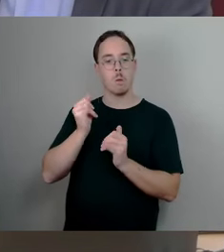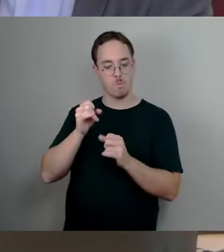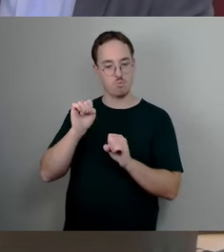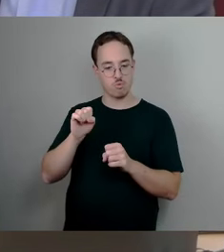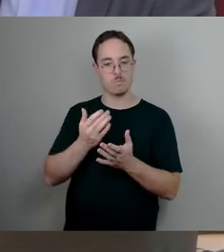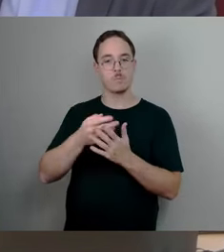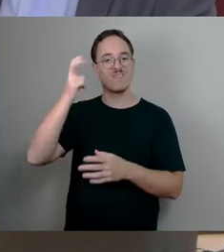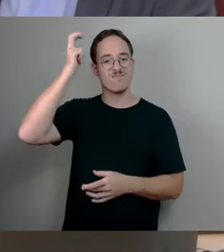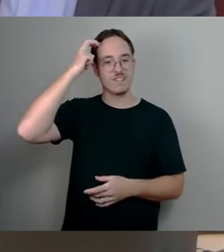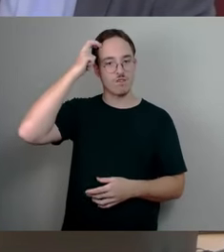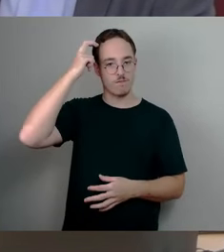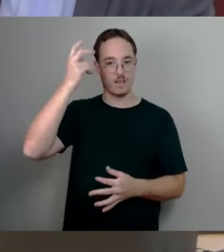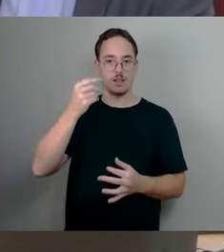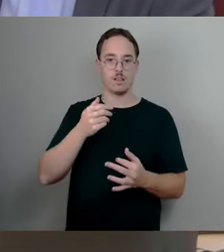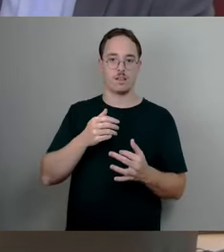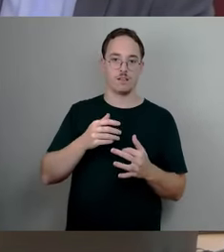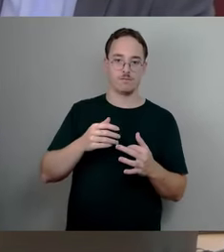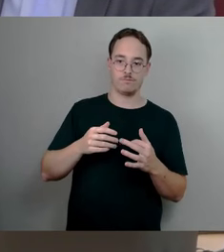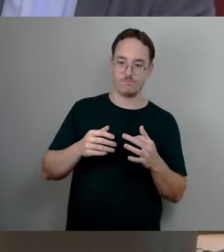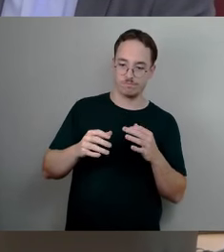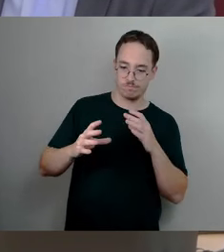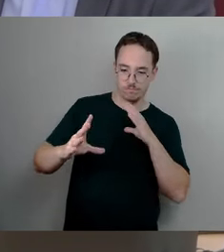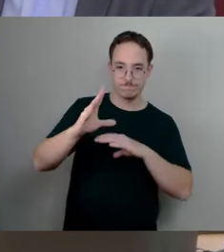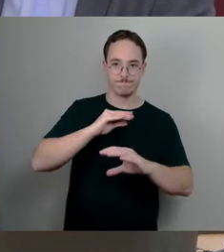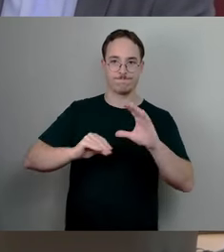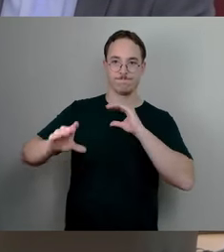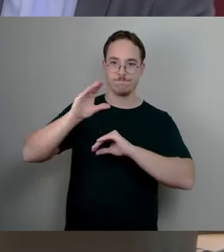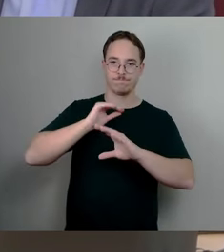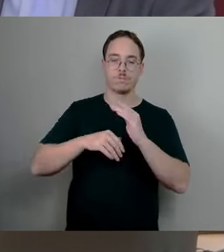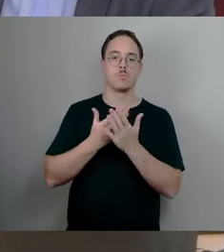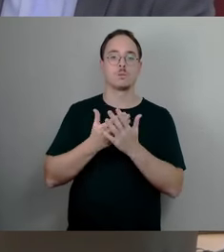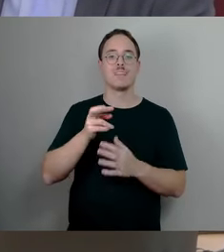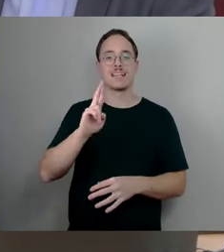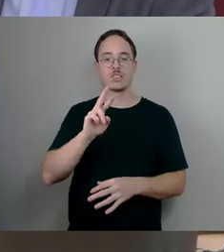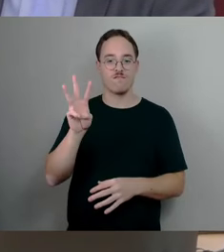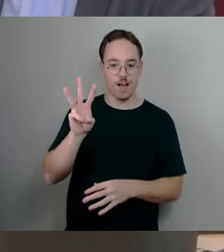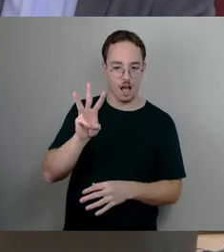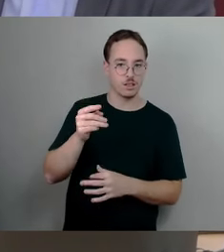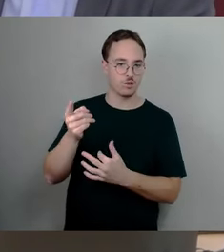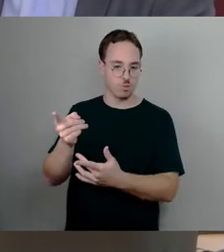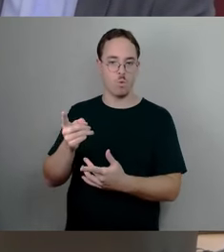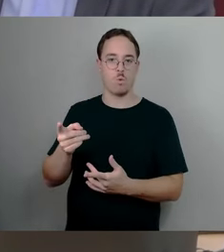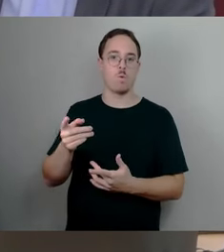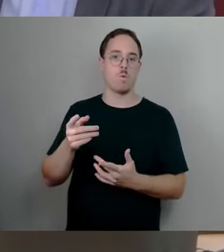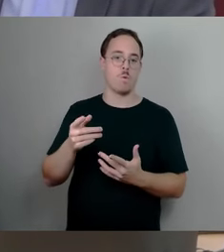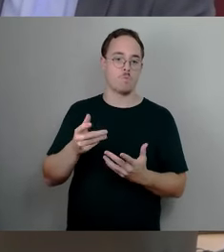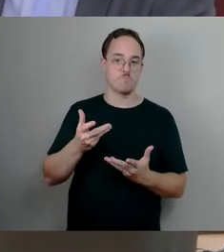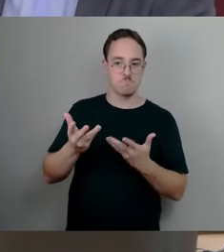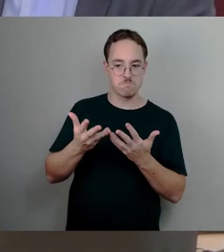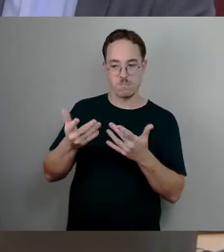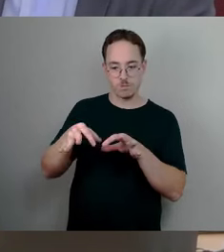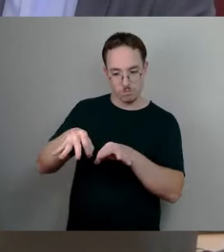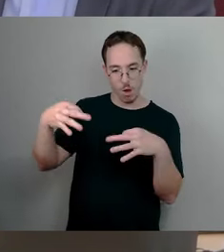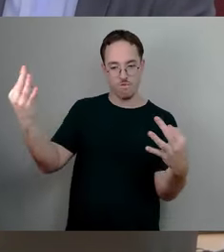Aufarbeitung zum Thema Richard Wagner, wie er in Größenordnung fiskalische Mittel bekommen hat und auch Signale, dass